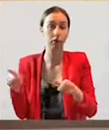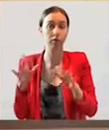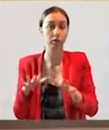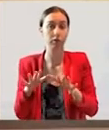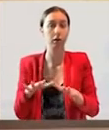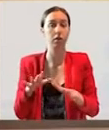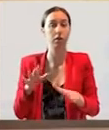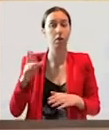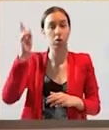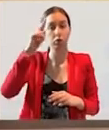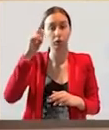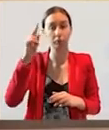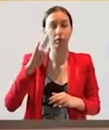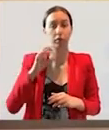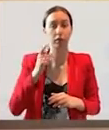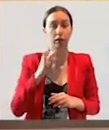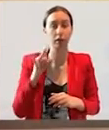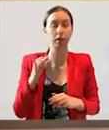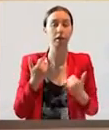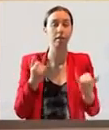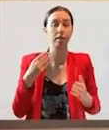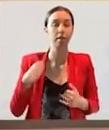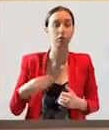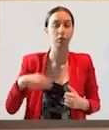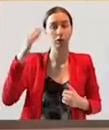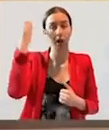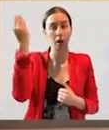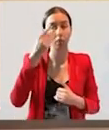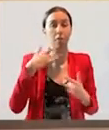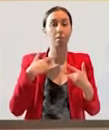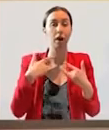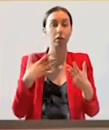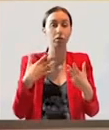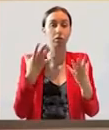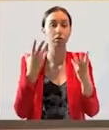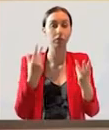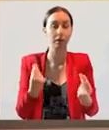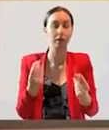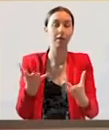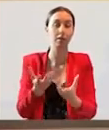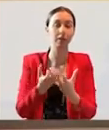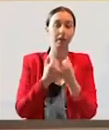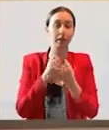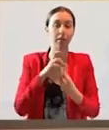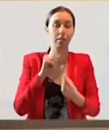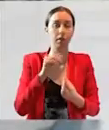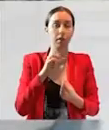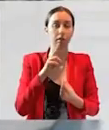Сегодня французский народ отмечает свой национальный праздник – День взятия Бастилии.